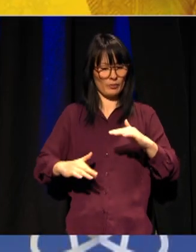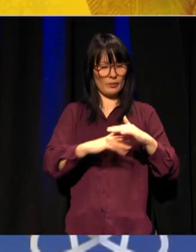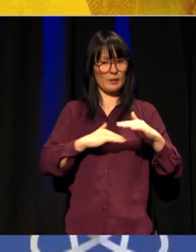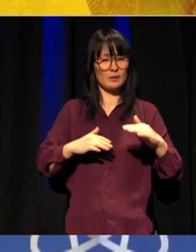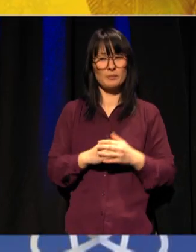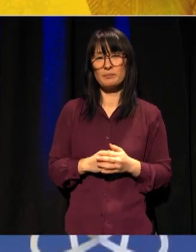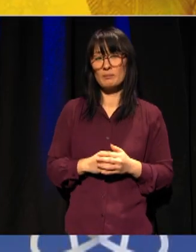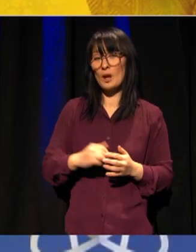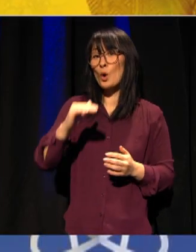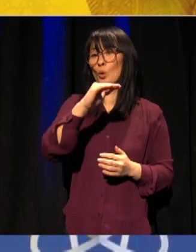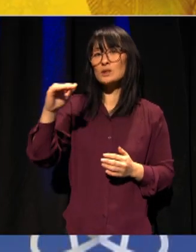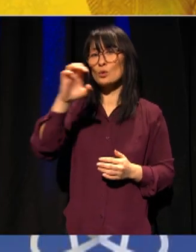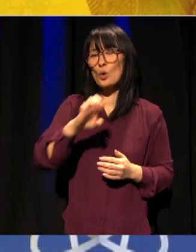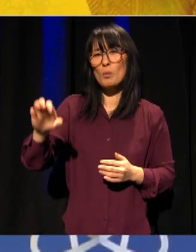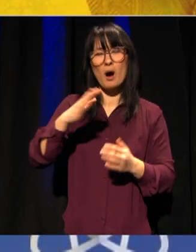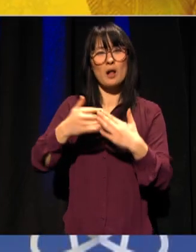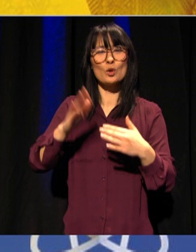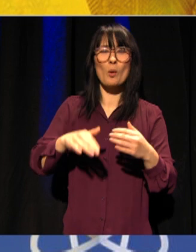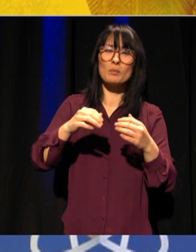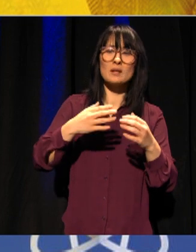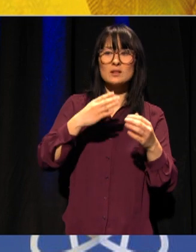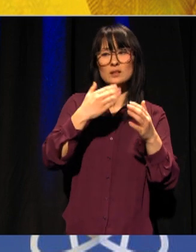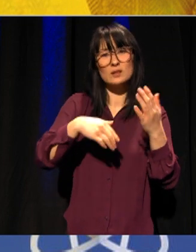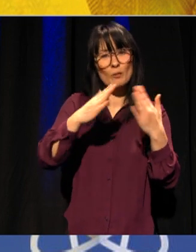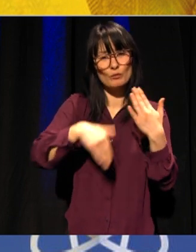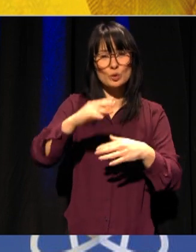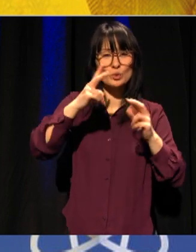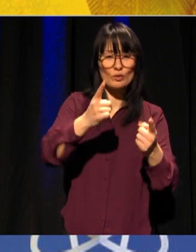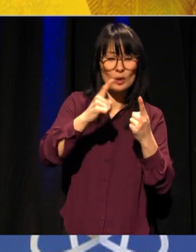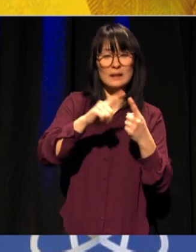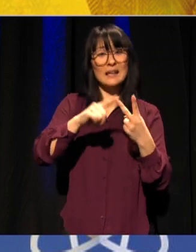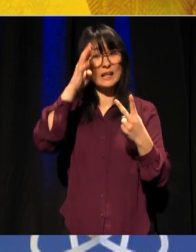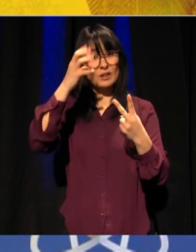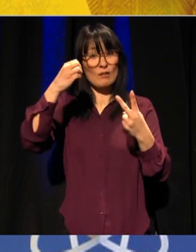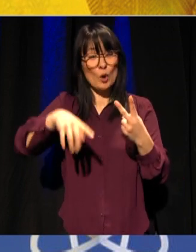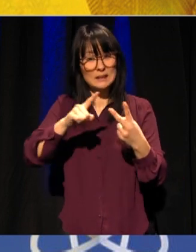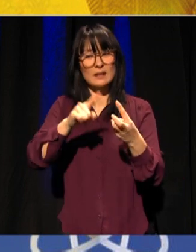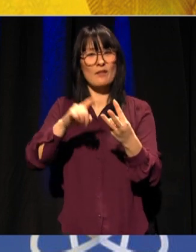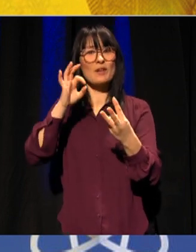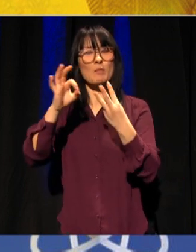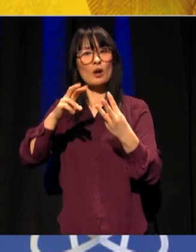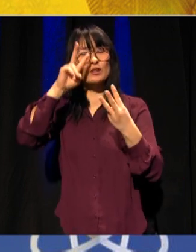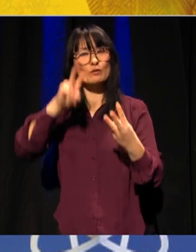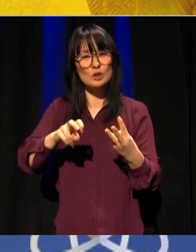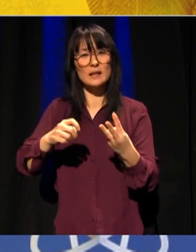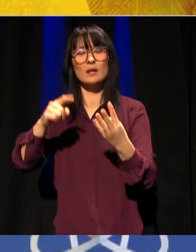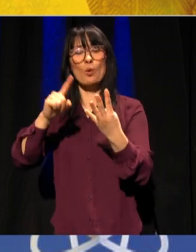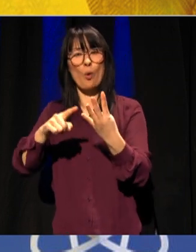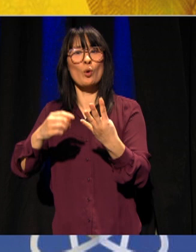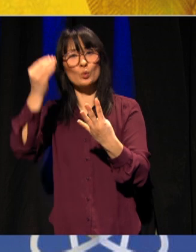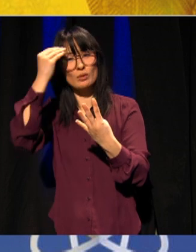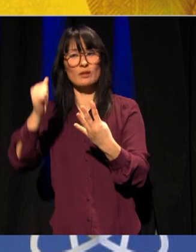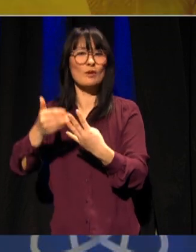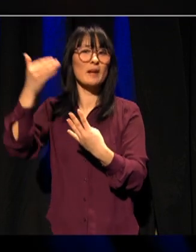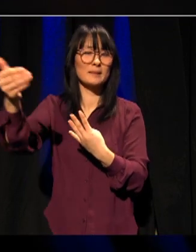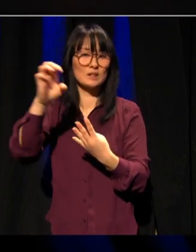samfunnsutfordringene innovative løsninger og fremragende forskning og utdanning for fremtidens Europa.